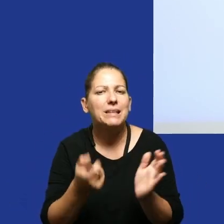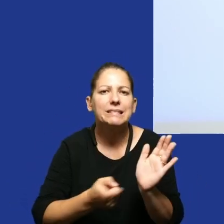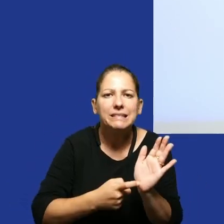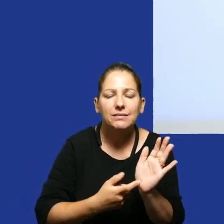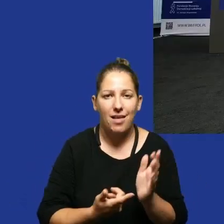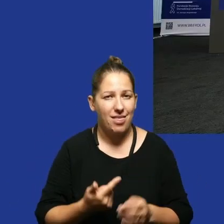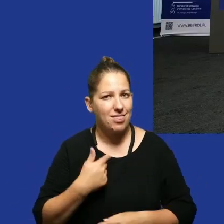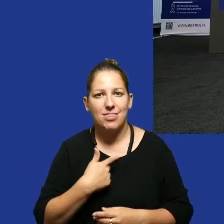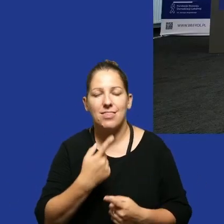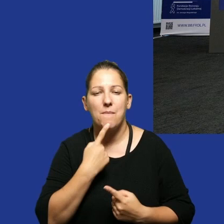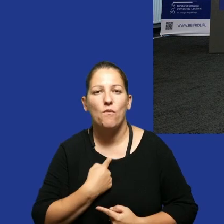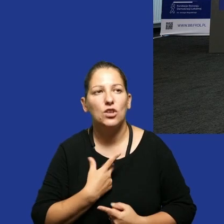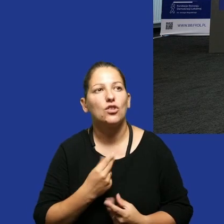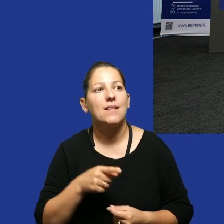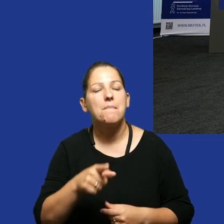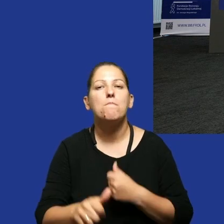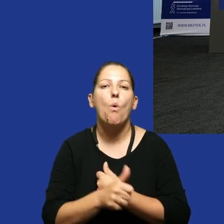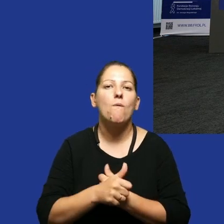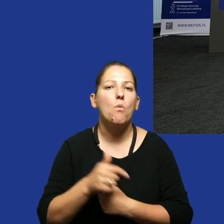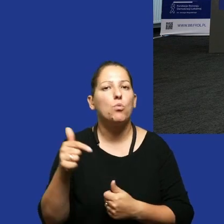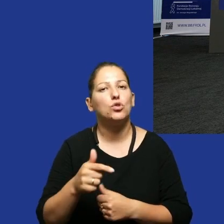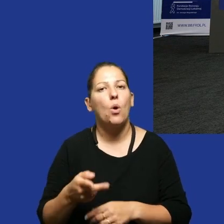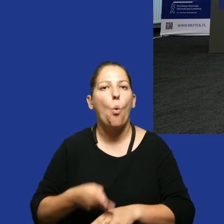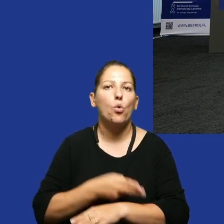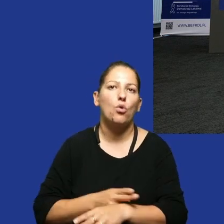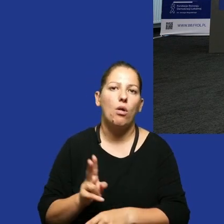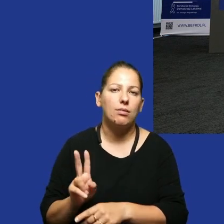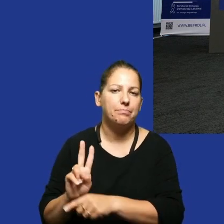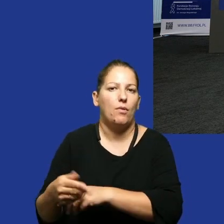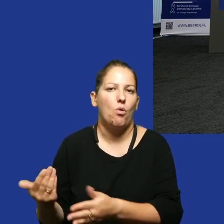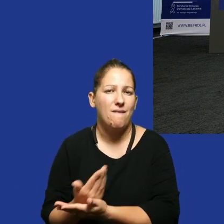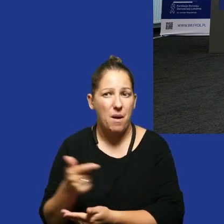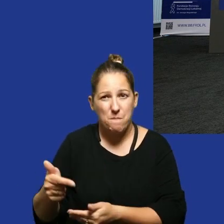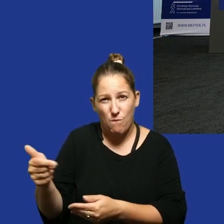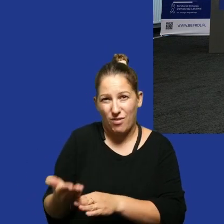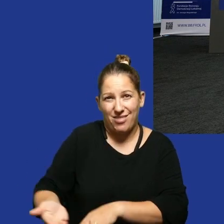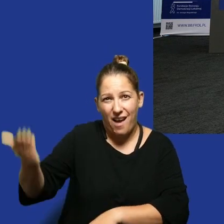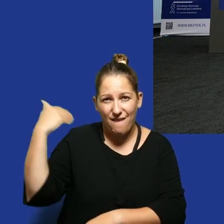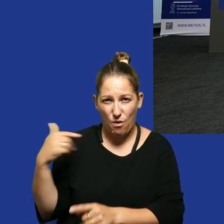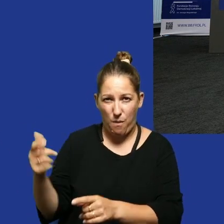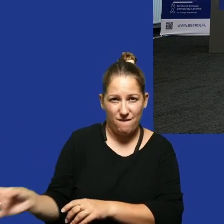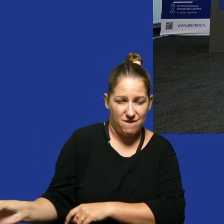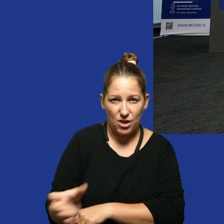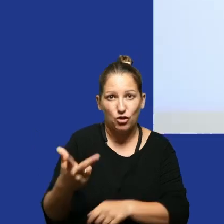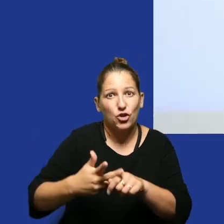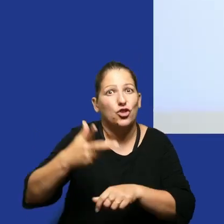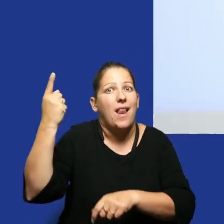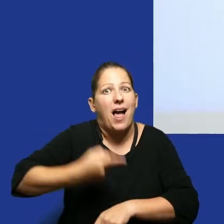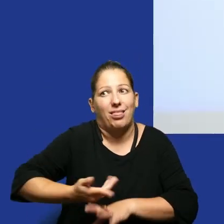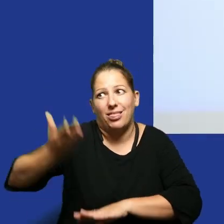nie mówcie nam że z tego powodu musicie zatrudnić urzędnika być może on powinien już być dawno temu 30 lat temu